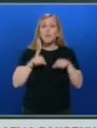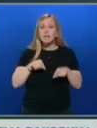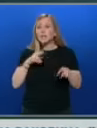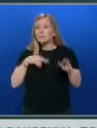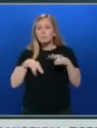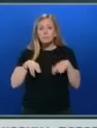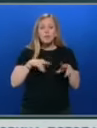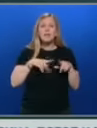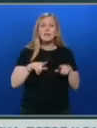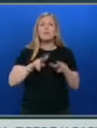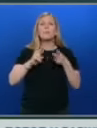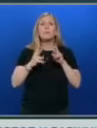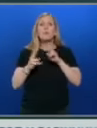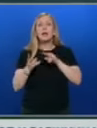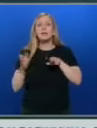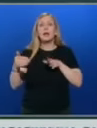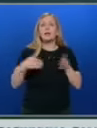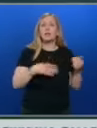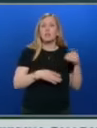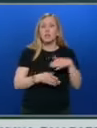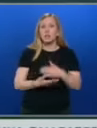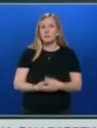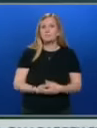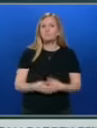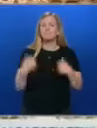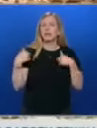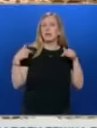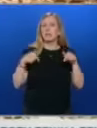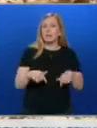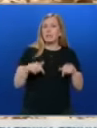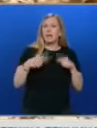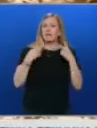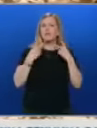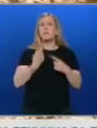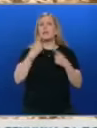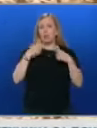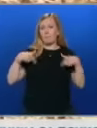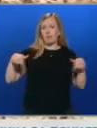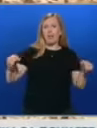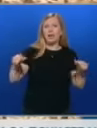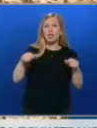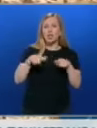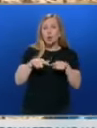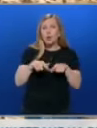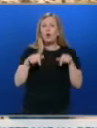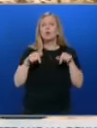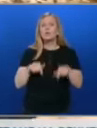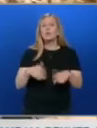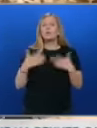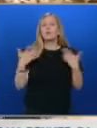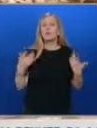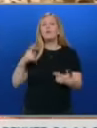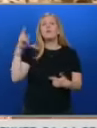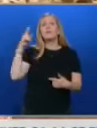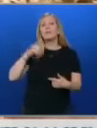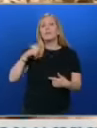цвета на морската вода в акваторията на Украина. За сега се вижда едно петно, което в